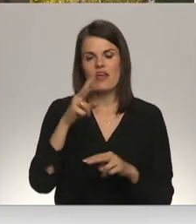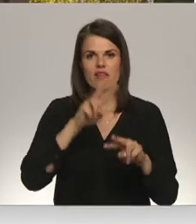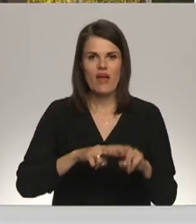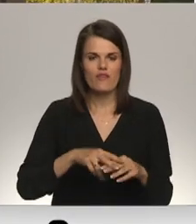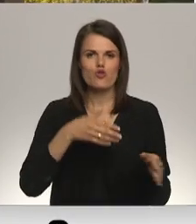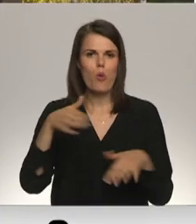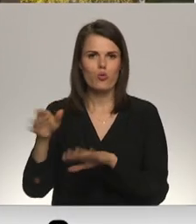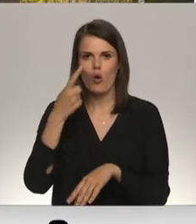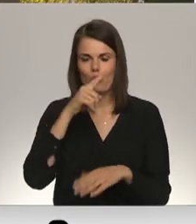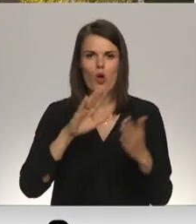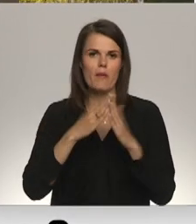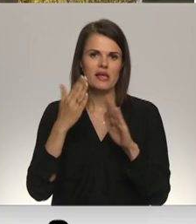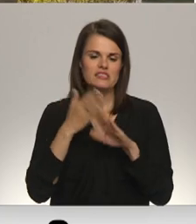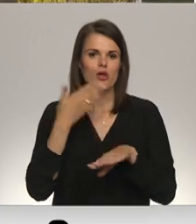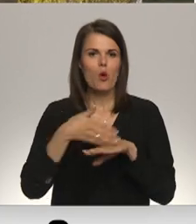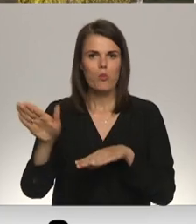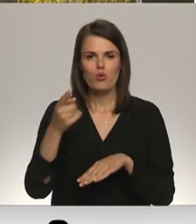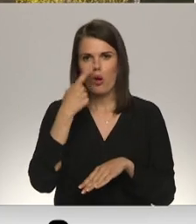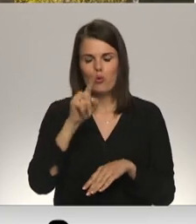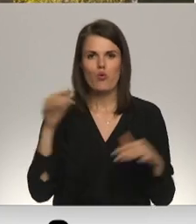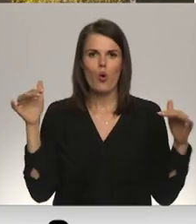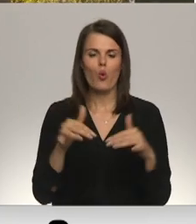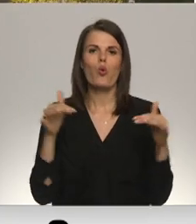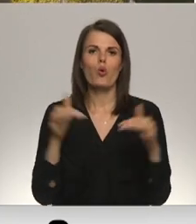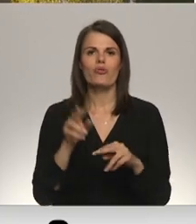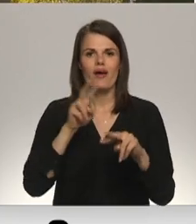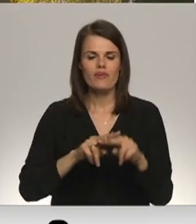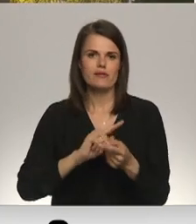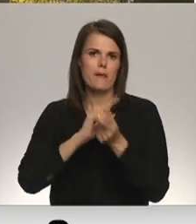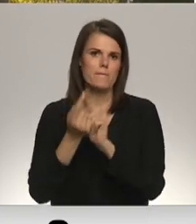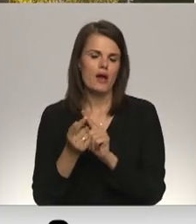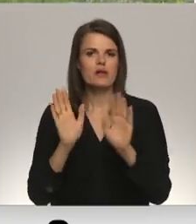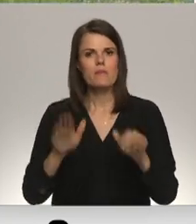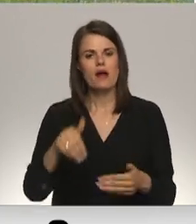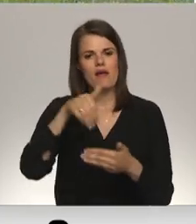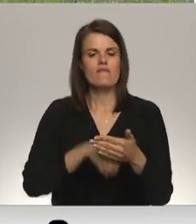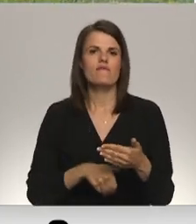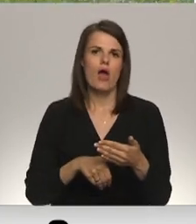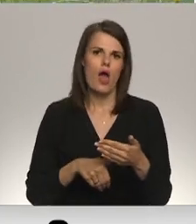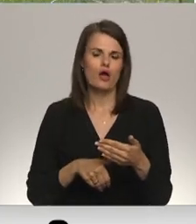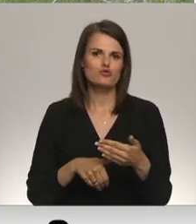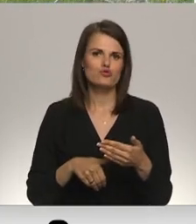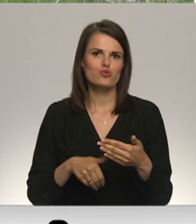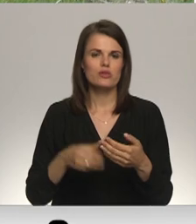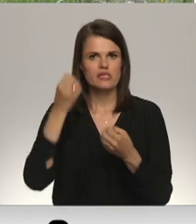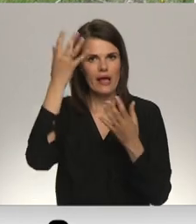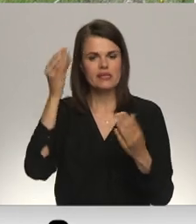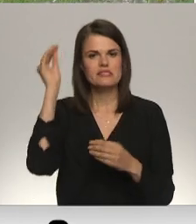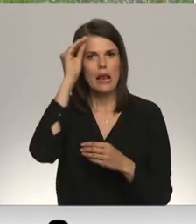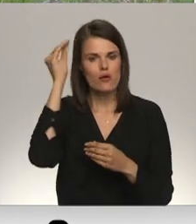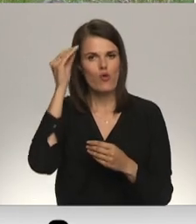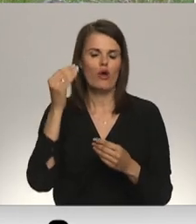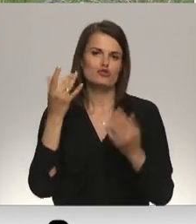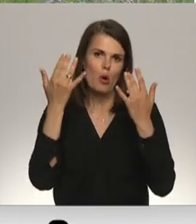pilsētu vīdas, prom no kulta vietām, padarīt par vērsturiski izglītojošu